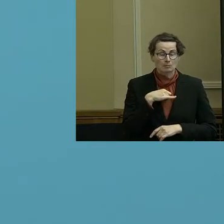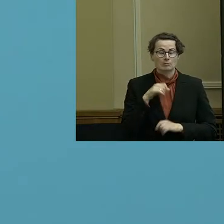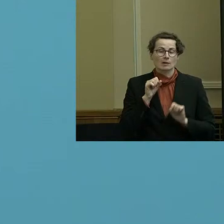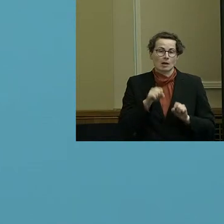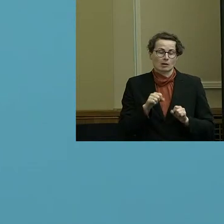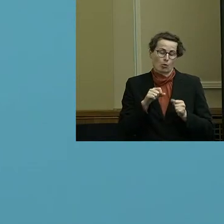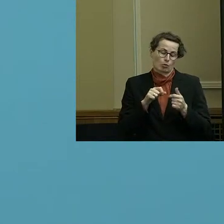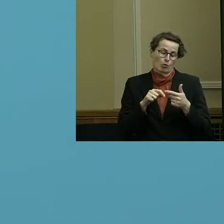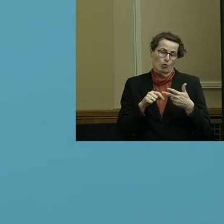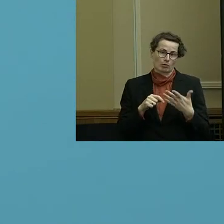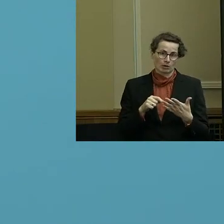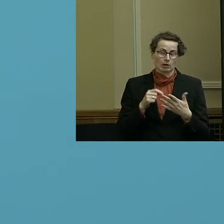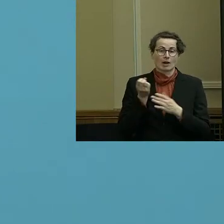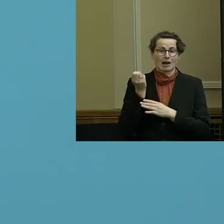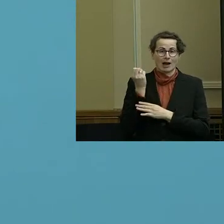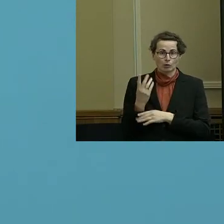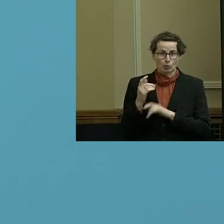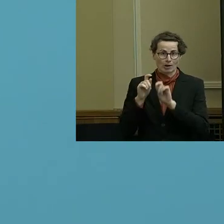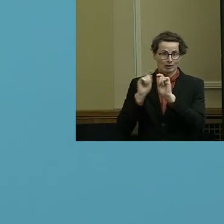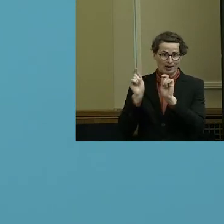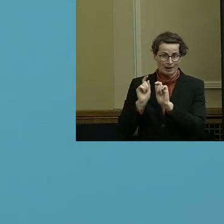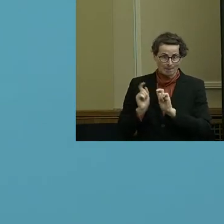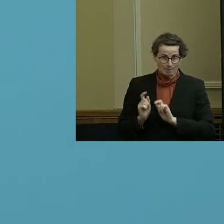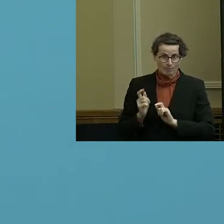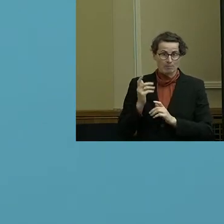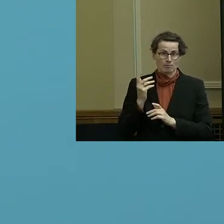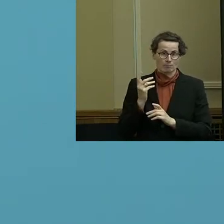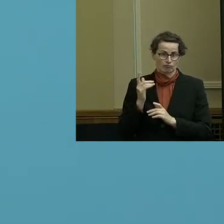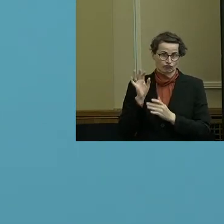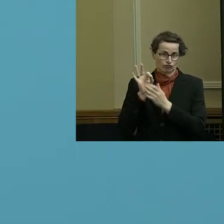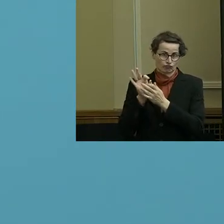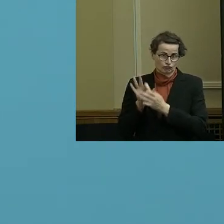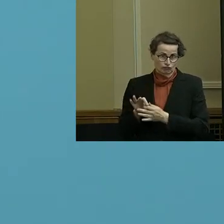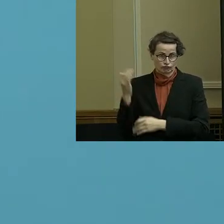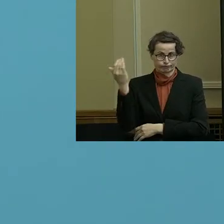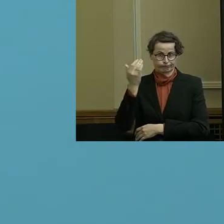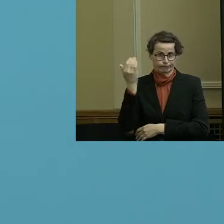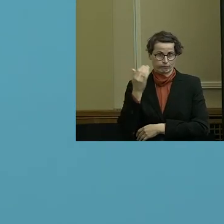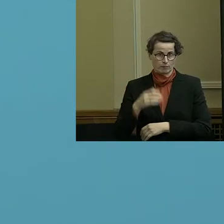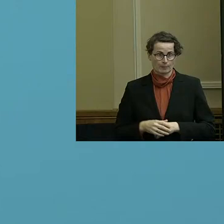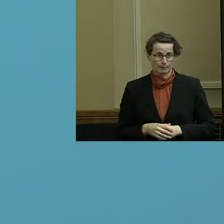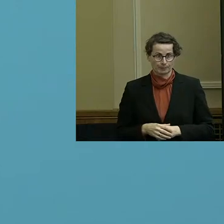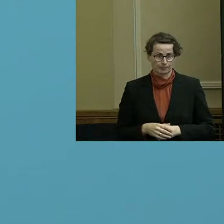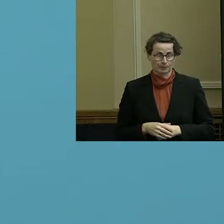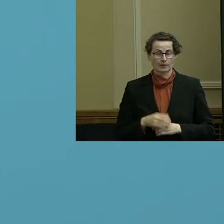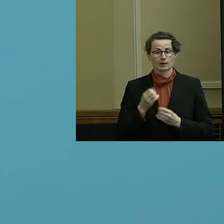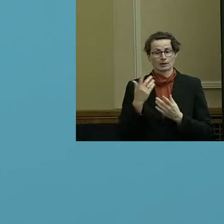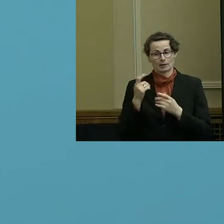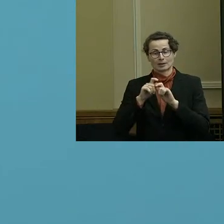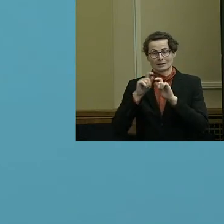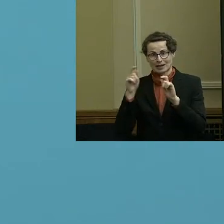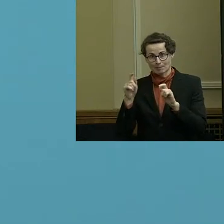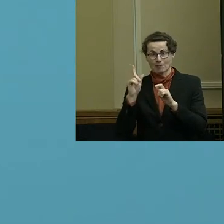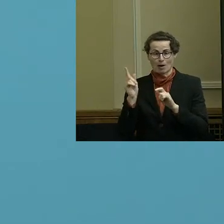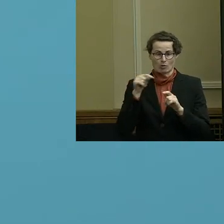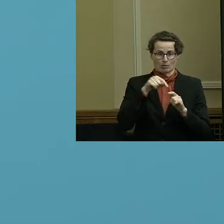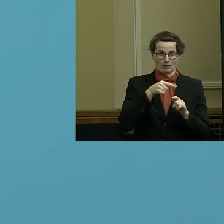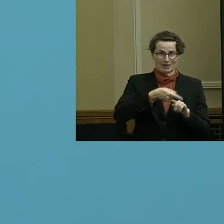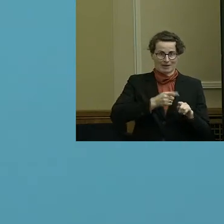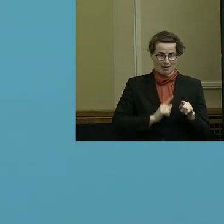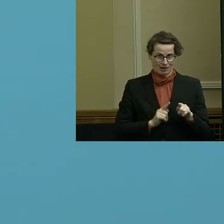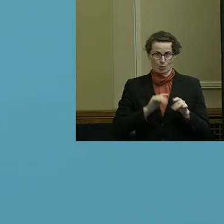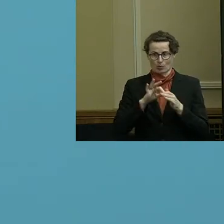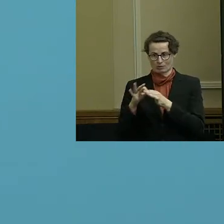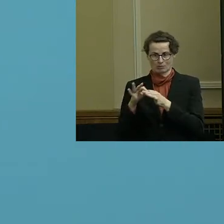auch noch zu einigen aktuellen Themen, die ja auch im Zusammenhang mit Beteiligungen diskutiert